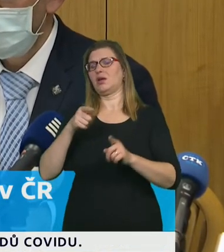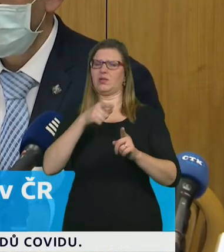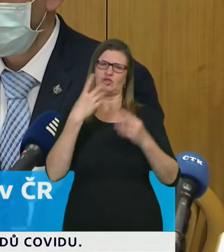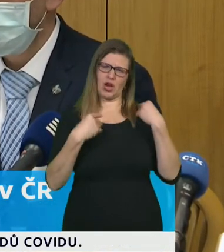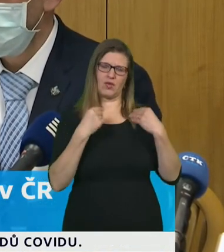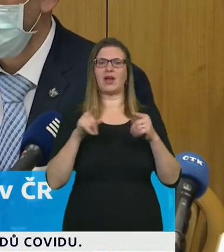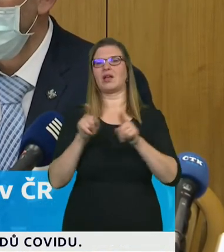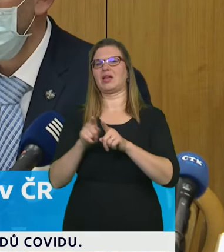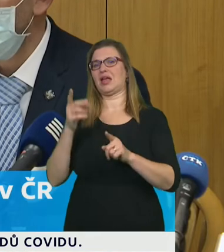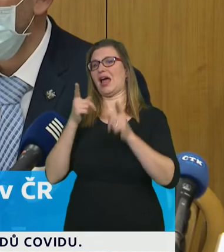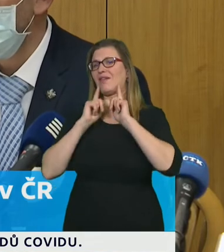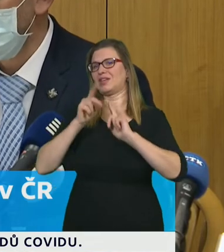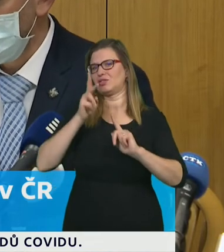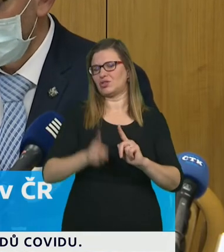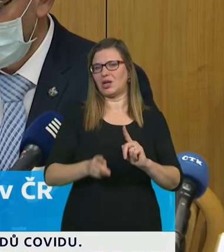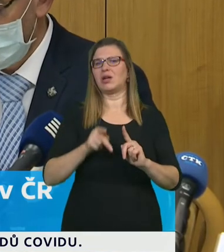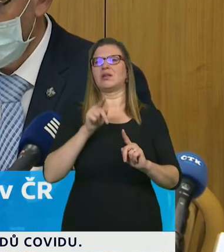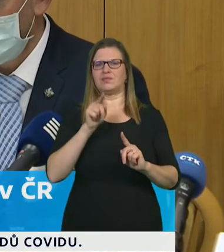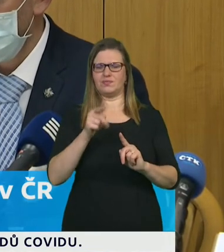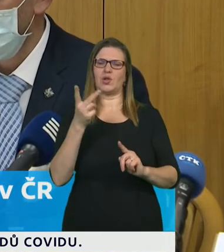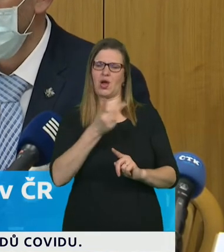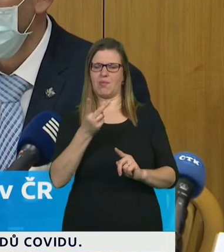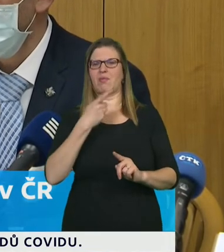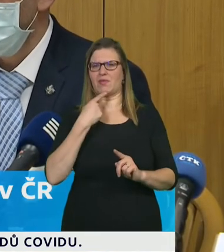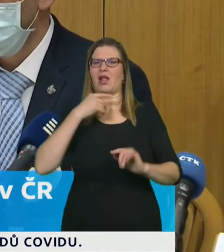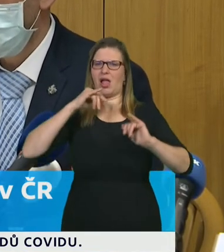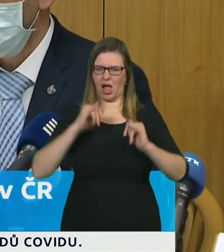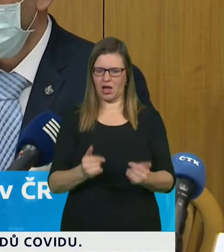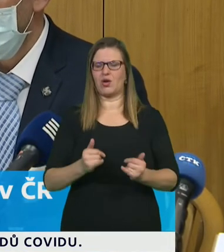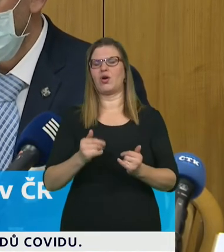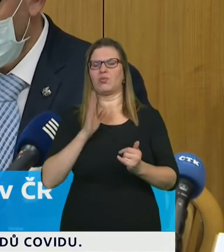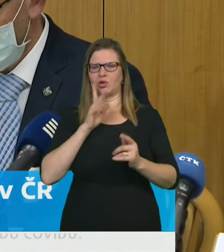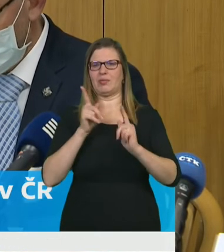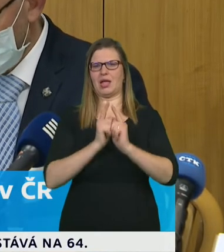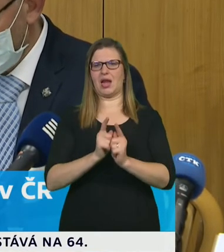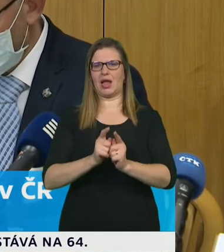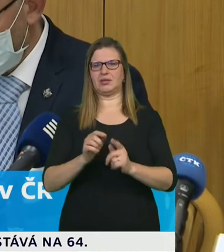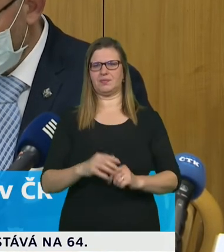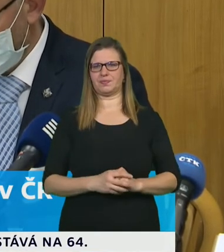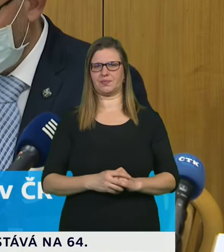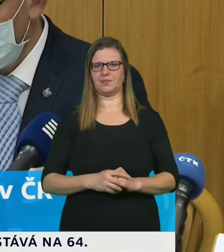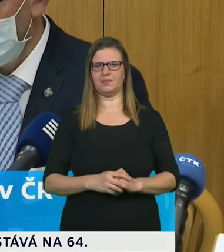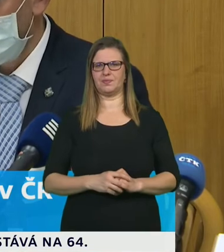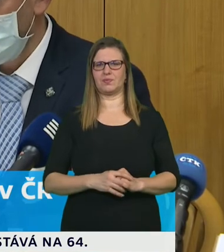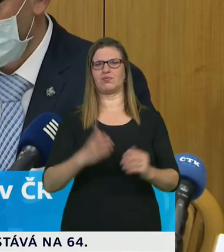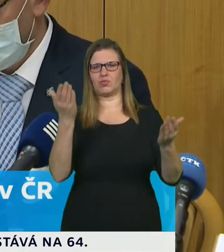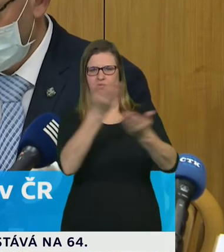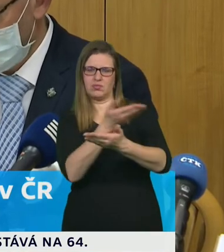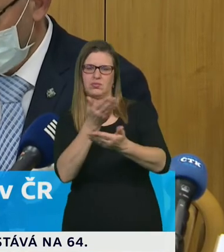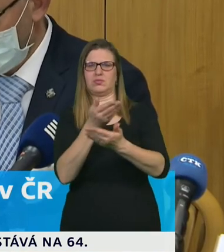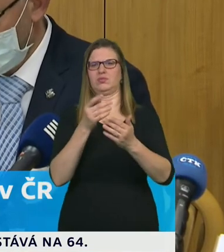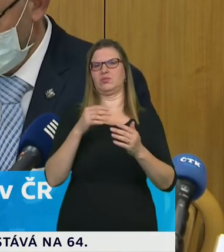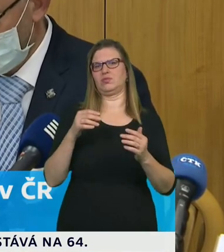týká protože toto není v kompetenci ministerstva zdravotnictví o tom podle mých slov budou snad už dnes